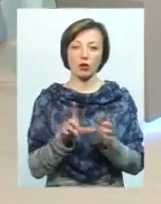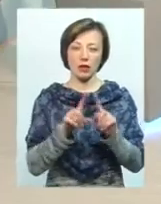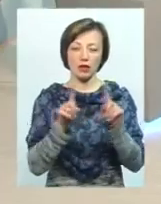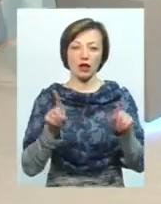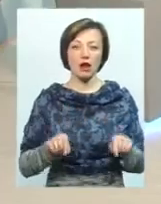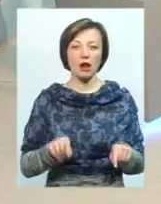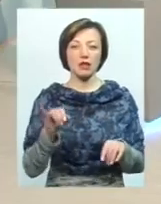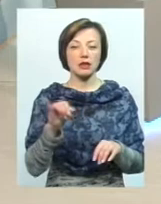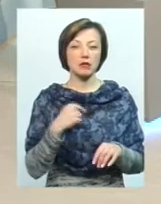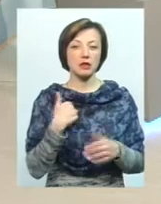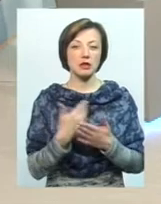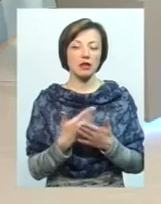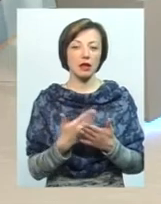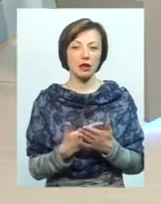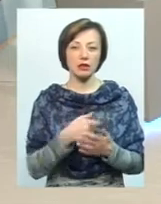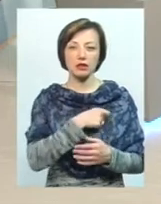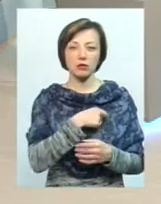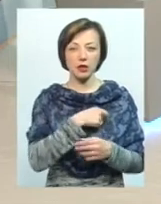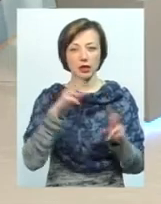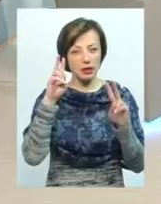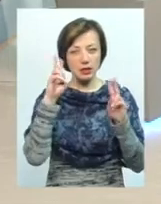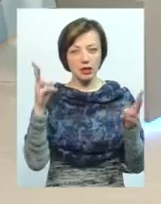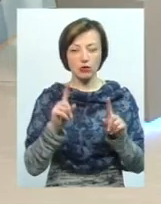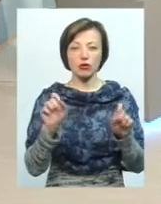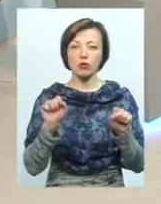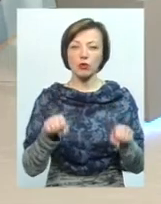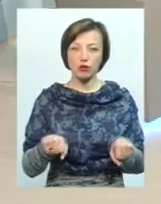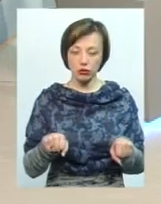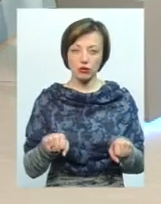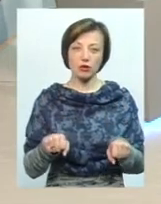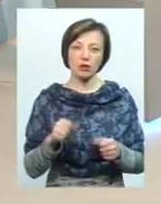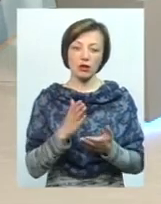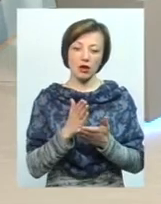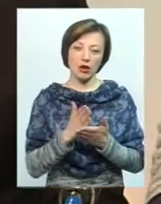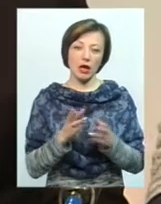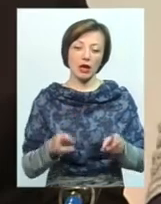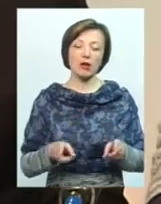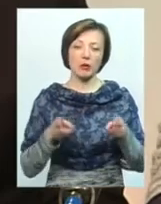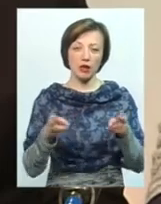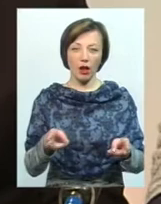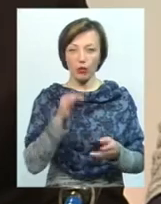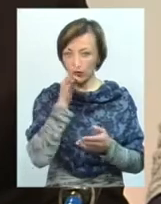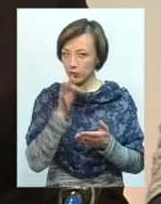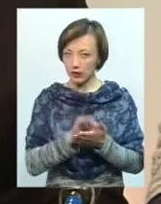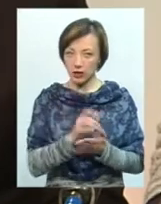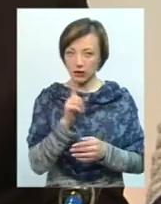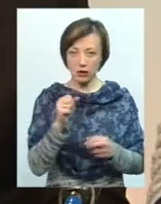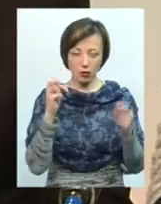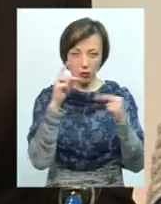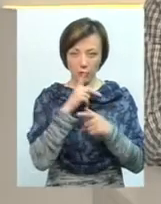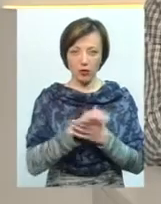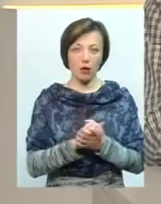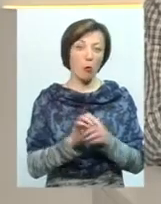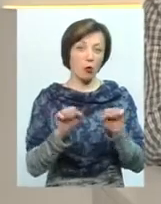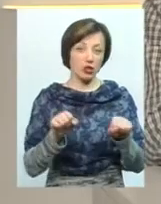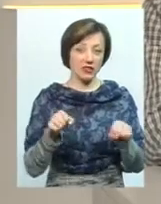І, ну, мені здається, що депутати не знають, що вони можуть нести кримінальну, там, відповідальність за якісь неточності. Можливо, вони